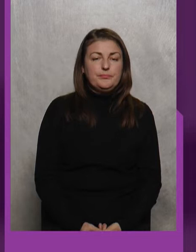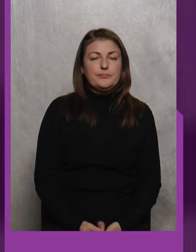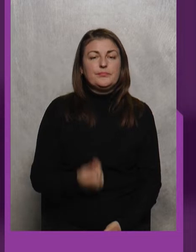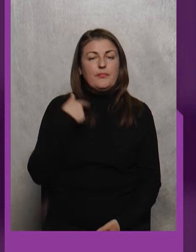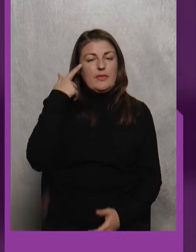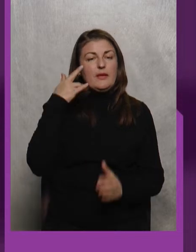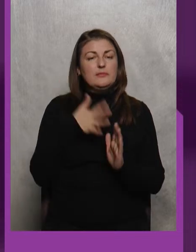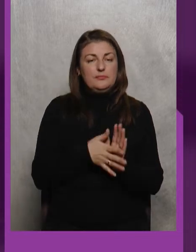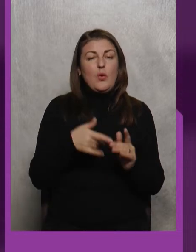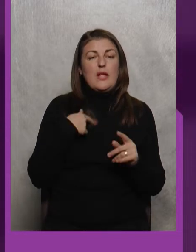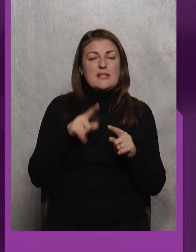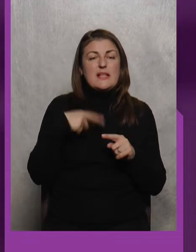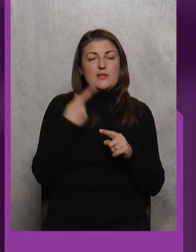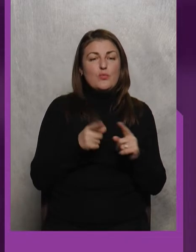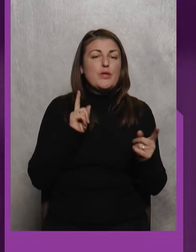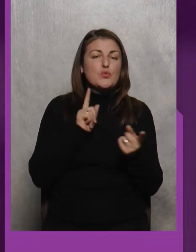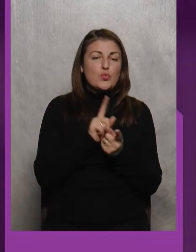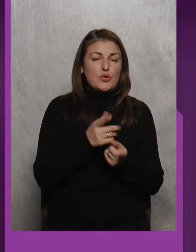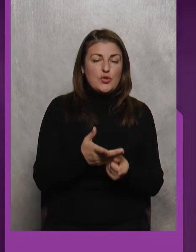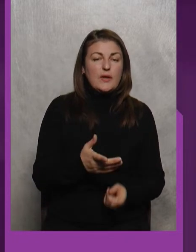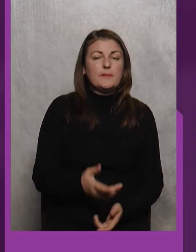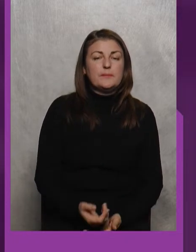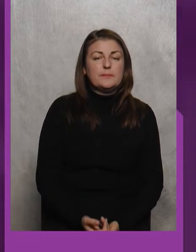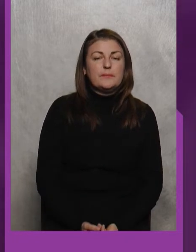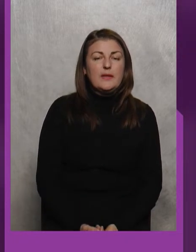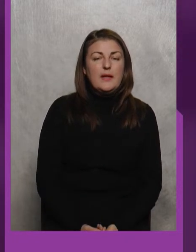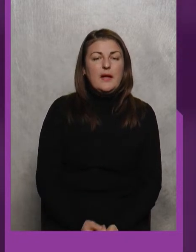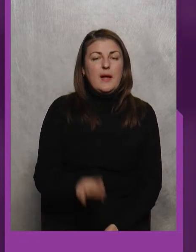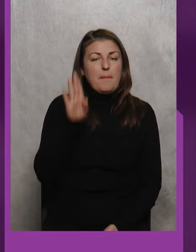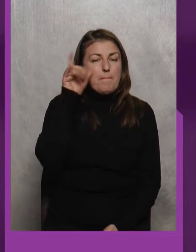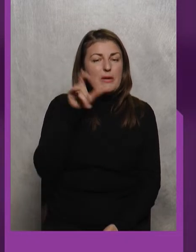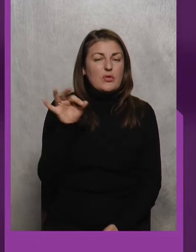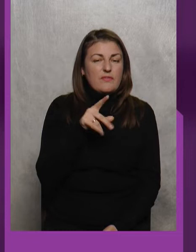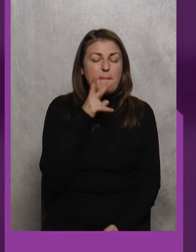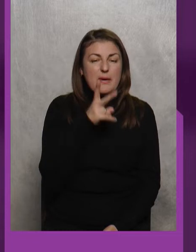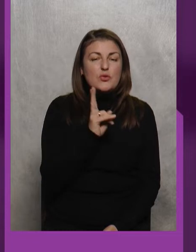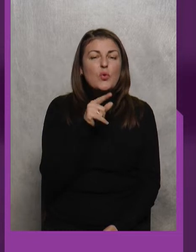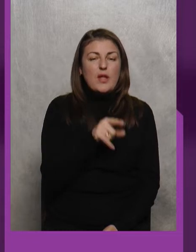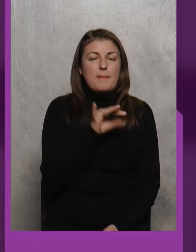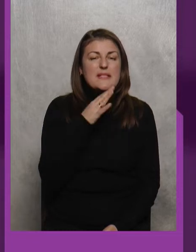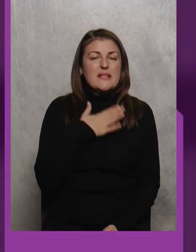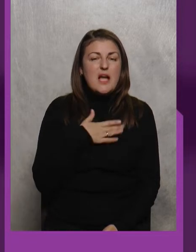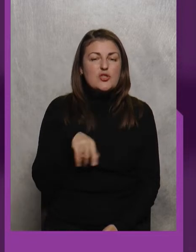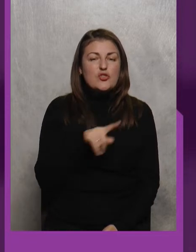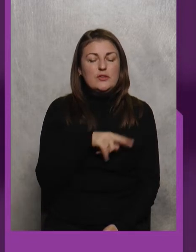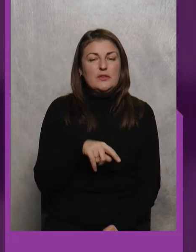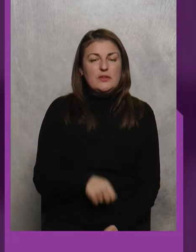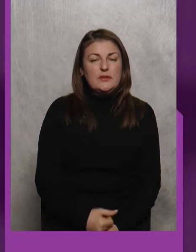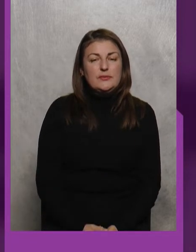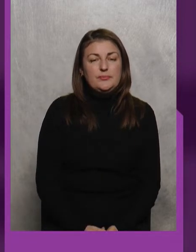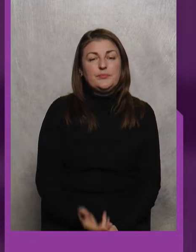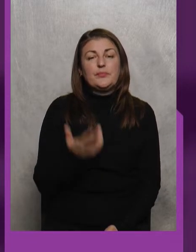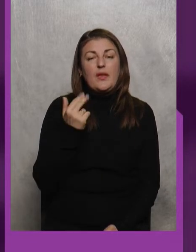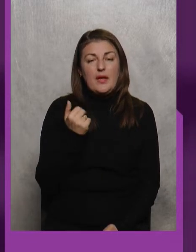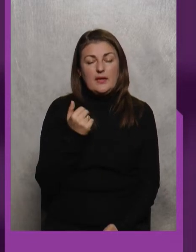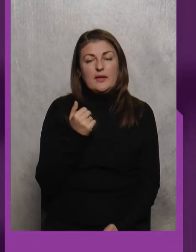Зрозуміло, так, у нас наступна суточка Пане Олександро, ви бачите, хто там з наших? Так,